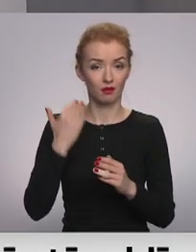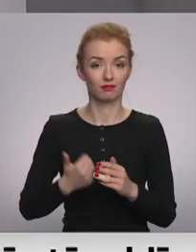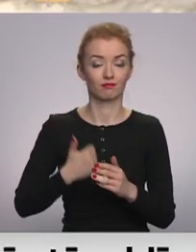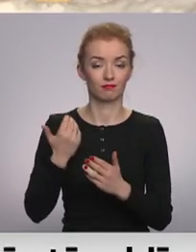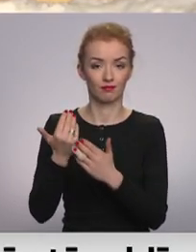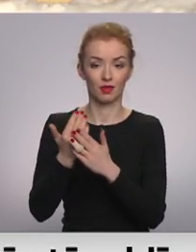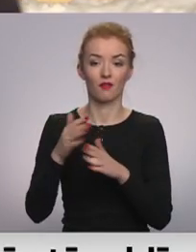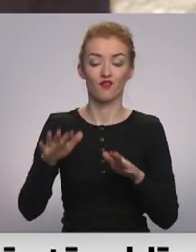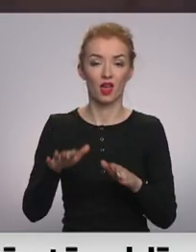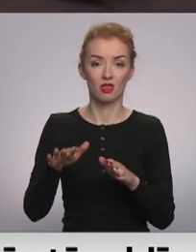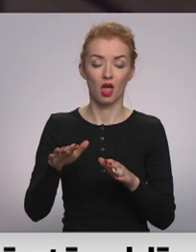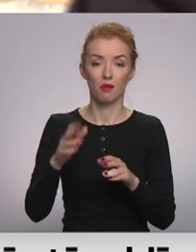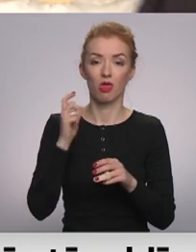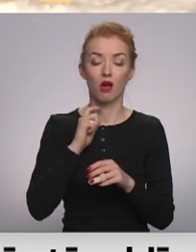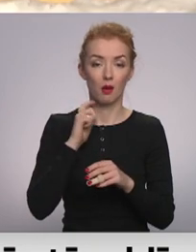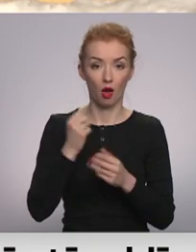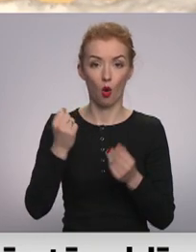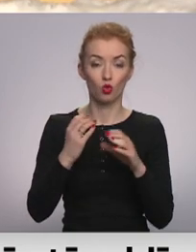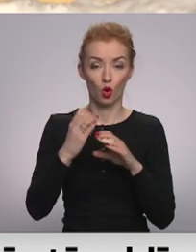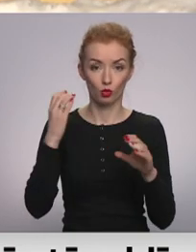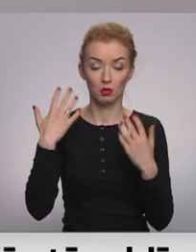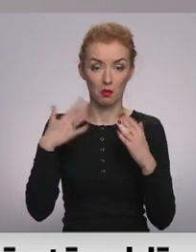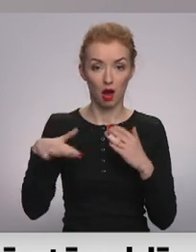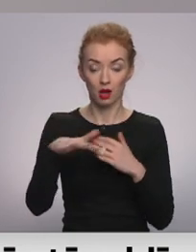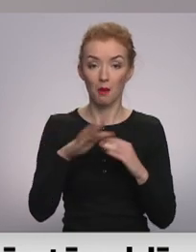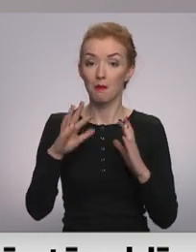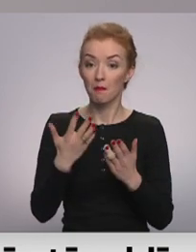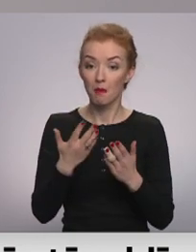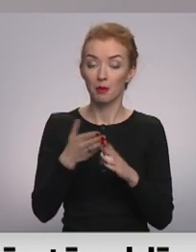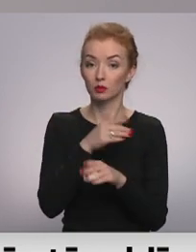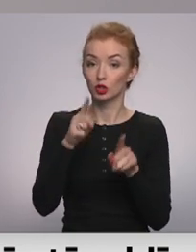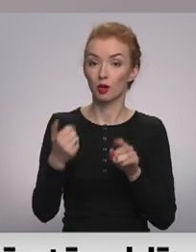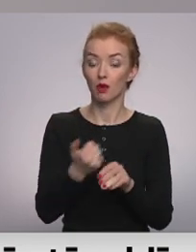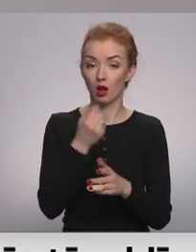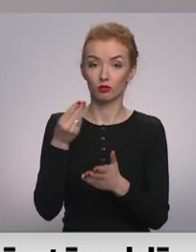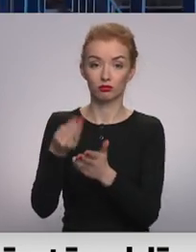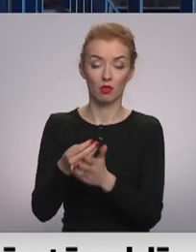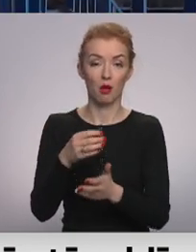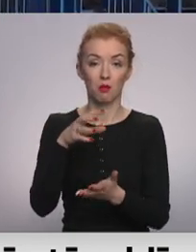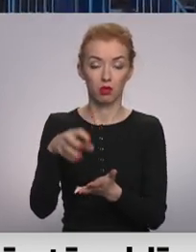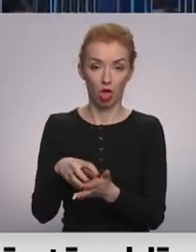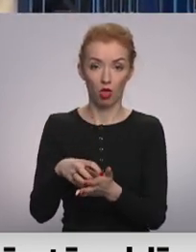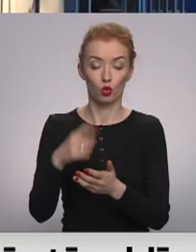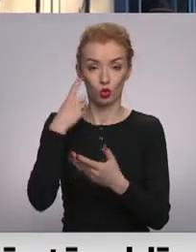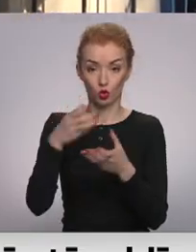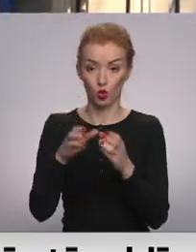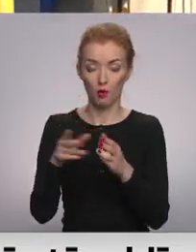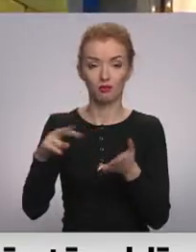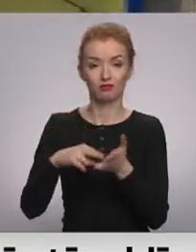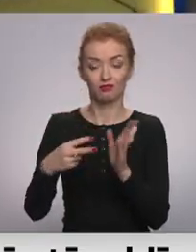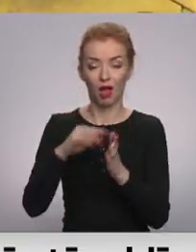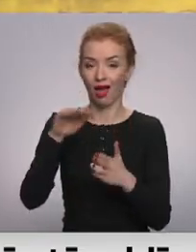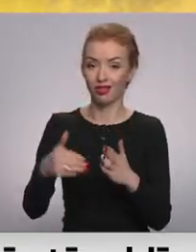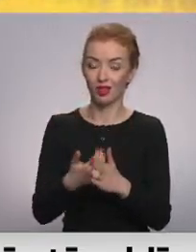vietējiem pārvedātājiem – Jēkablas autobusu parkam, bet pirms pāris gadiem to iegādājās preļu novada dome, sākot kaut plānus par ēkas